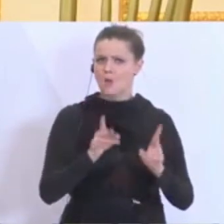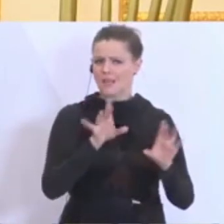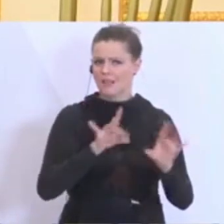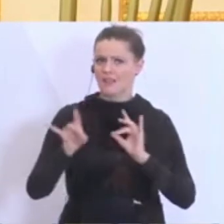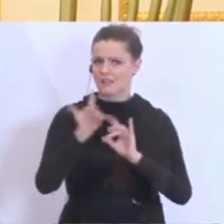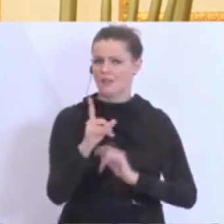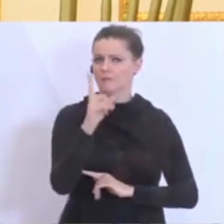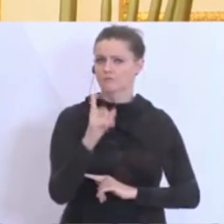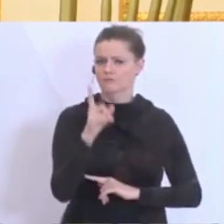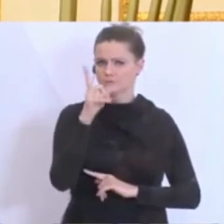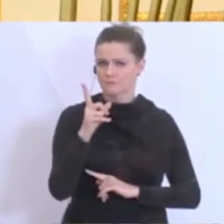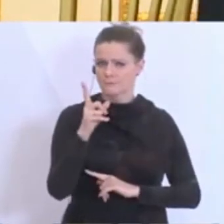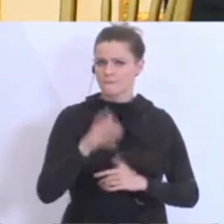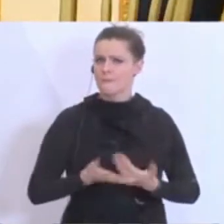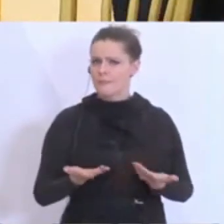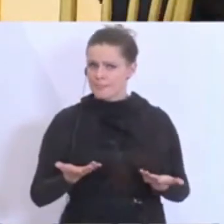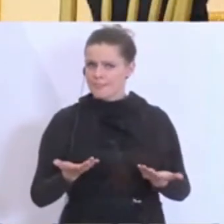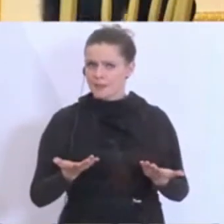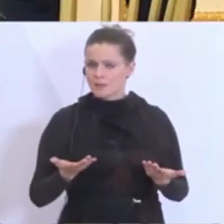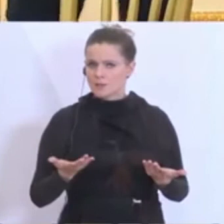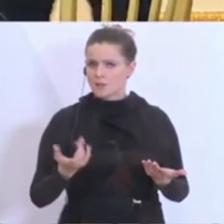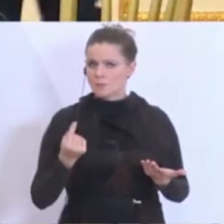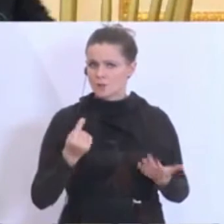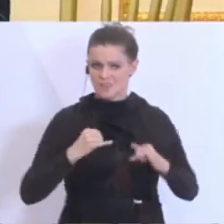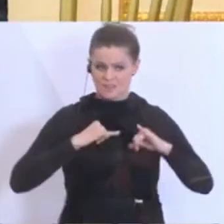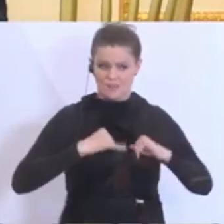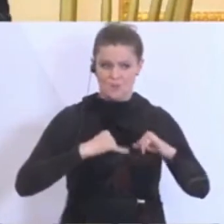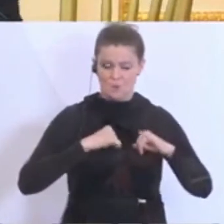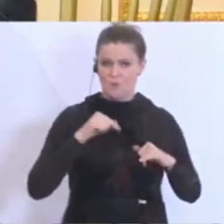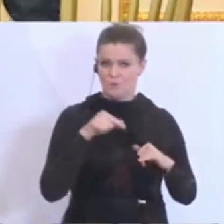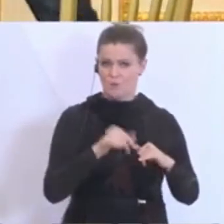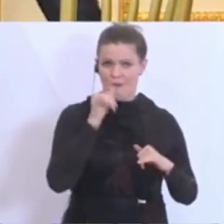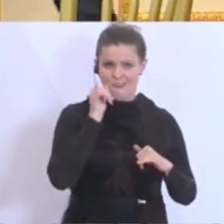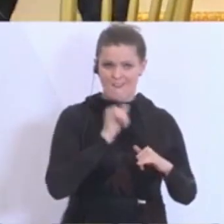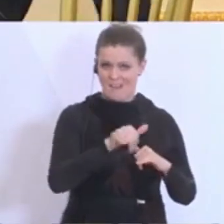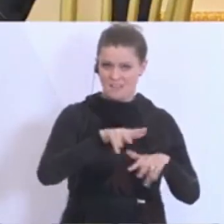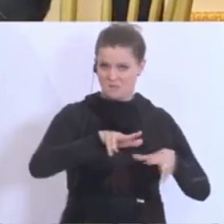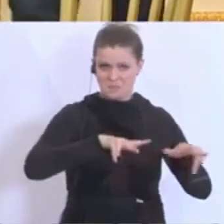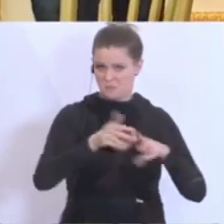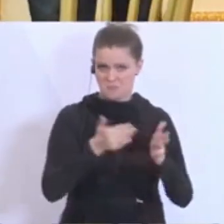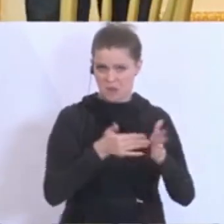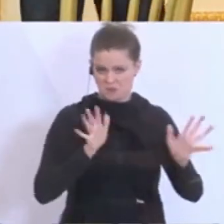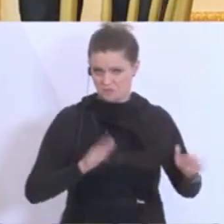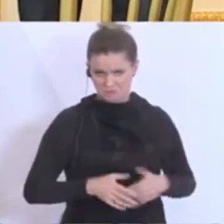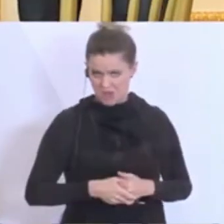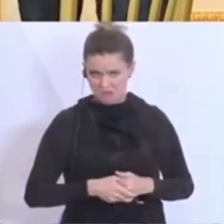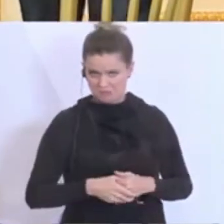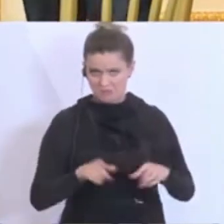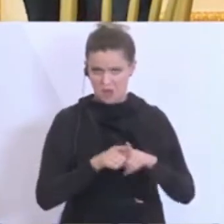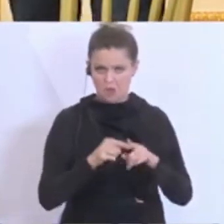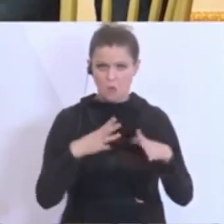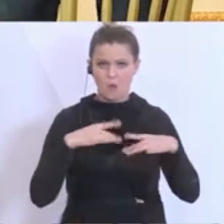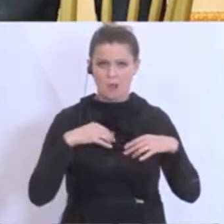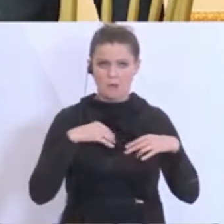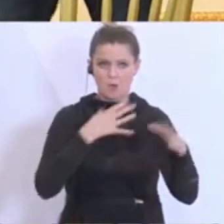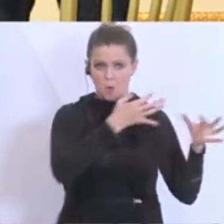da, die Milizsoldaten, da wird es in Tirol kein Reisemanagement mehr brauchen, da werden auch keine Urlauber mehr